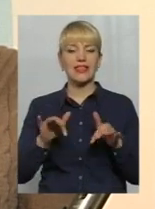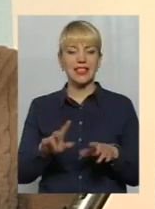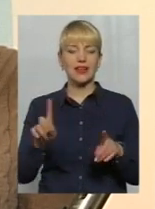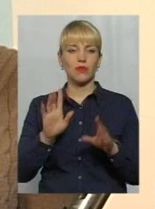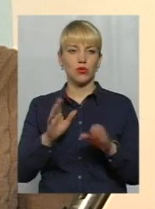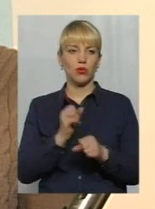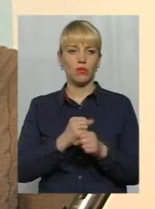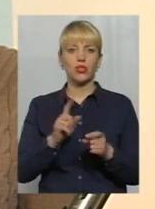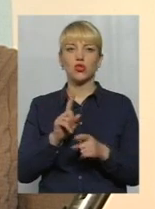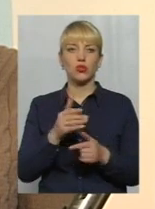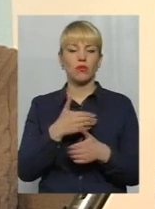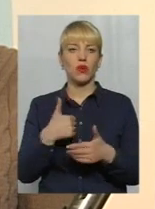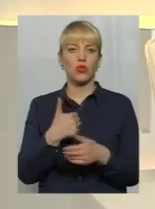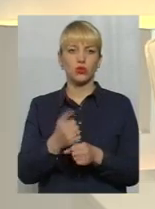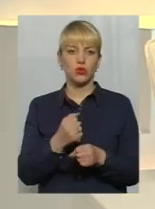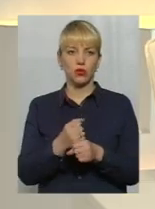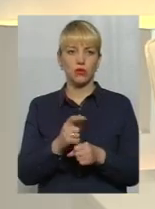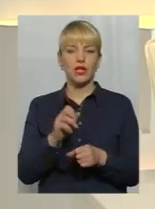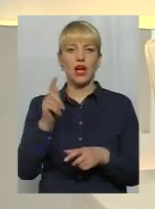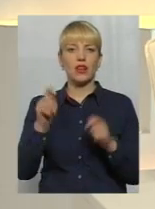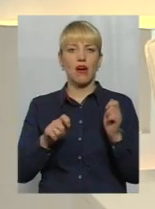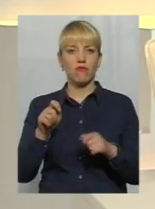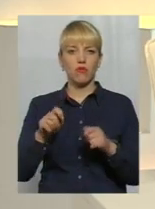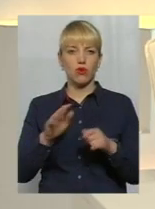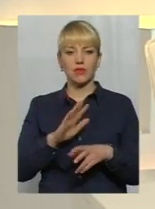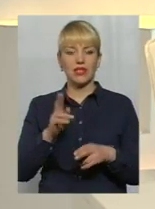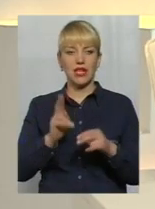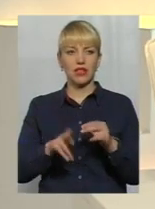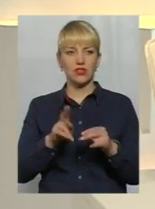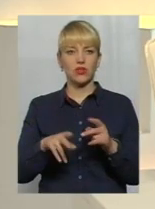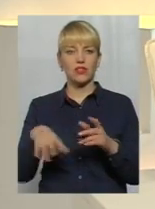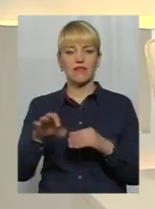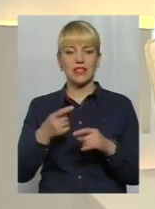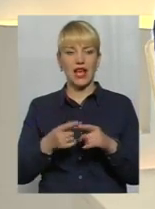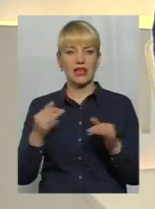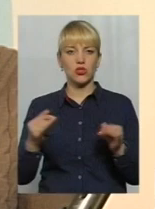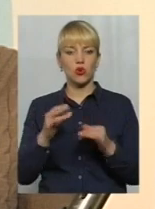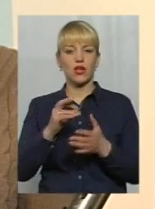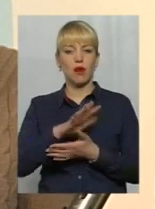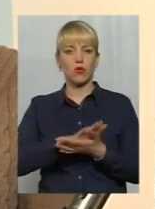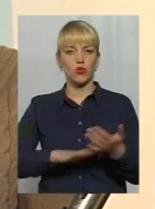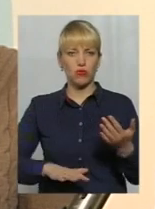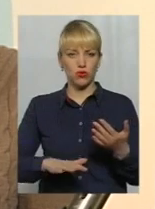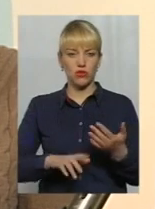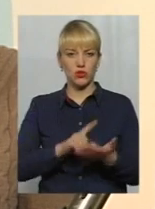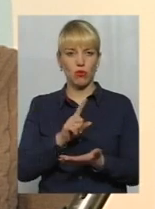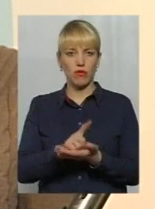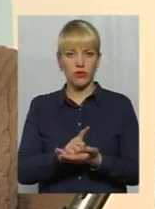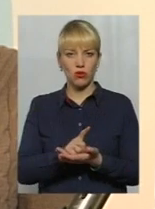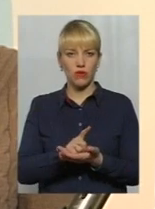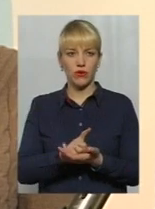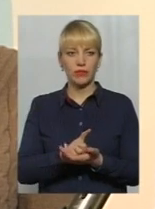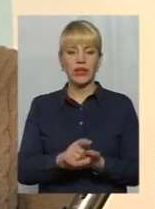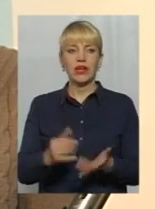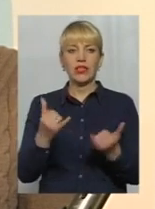робити. Що ми хочемо зробити? Щоб на форумі не закінчилася ця історія, а вона продовжилась обов'язково. І, до речі,